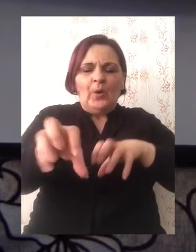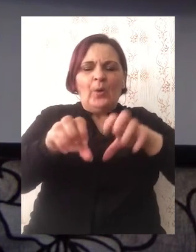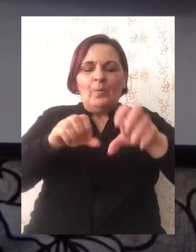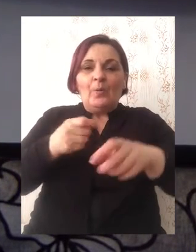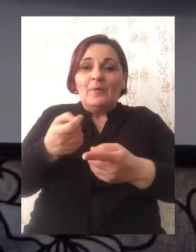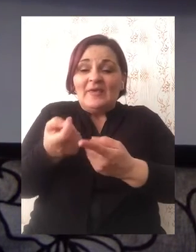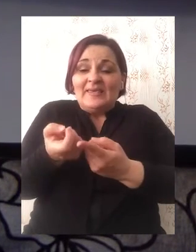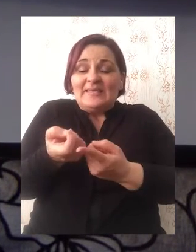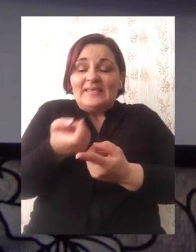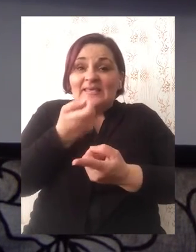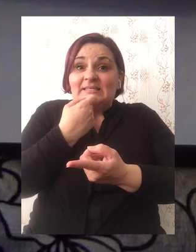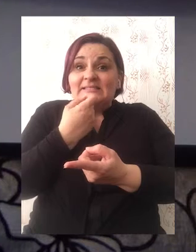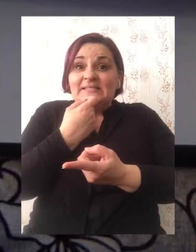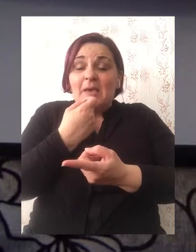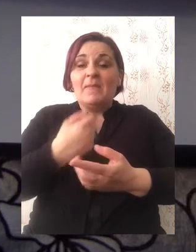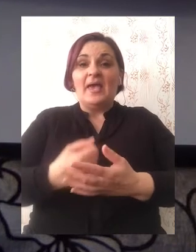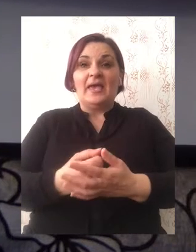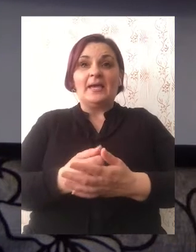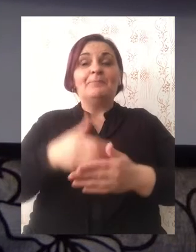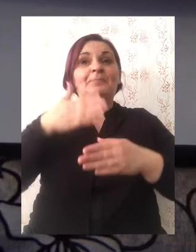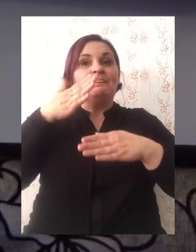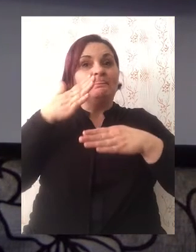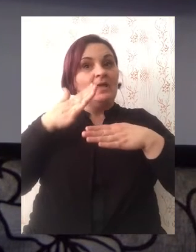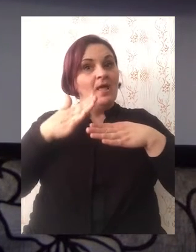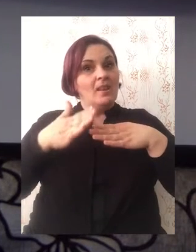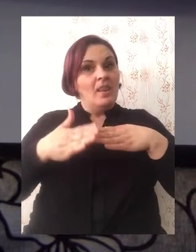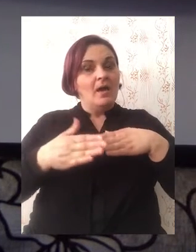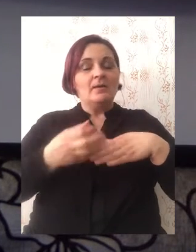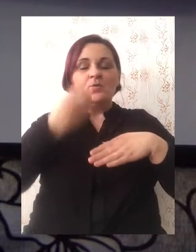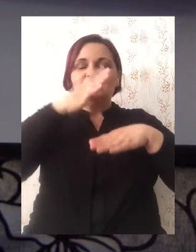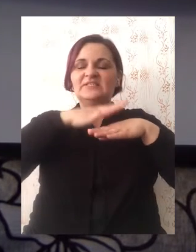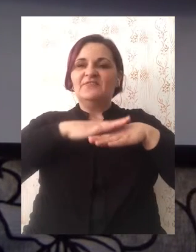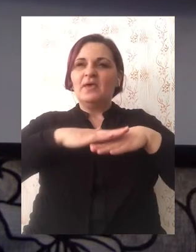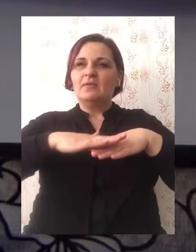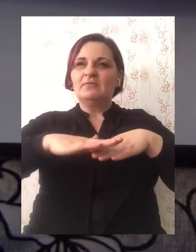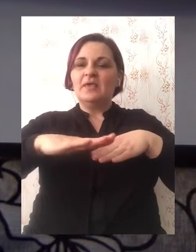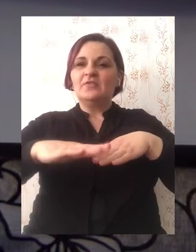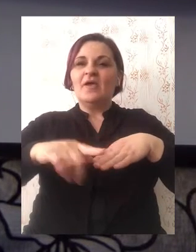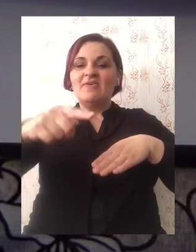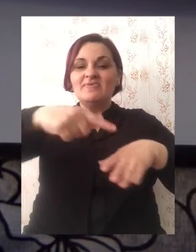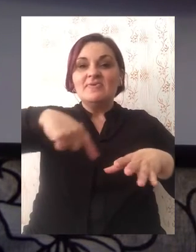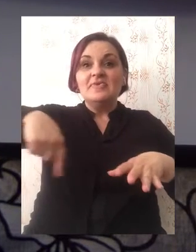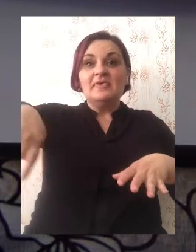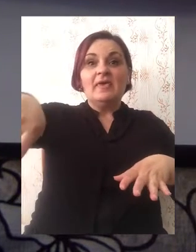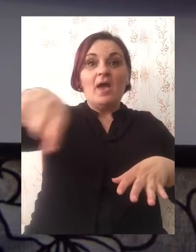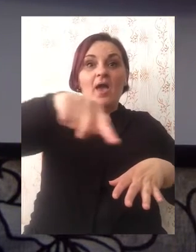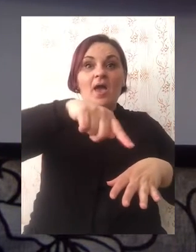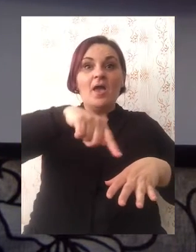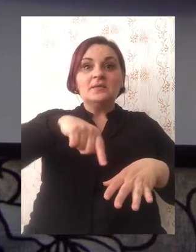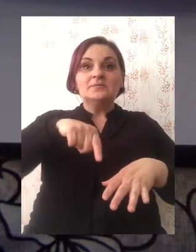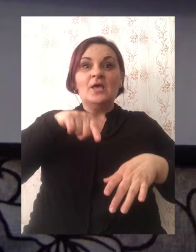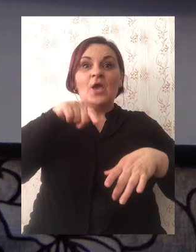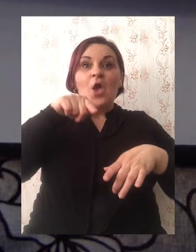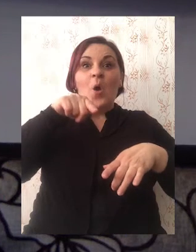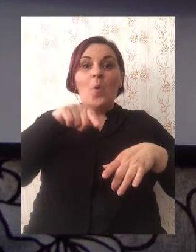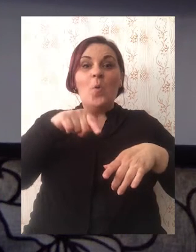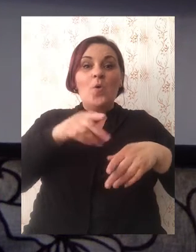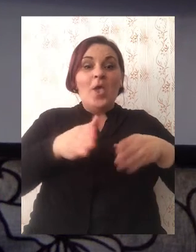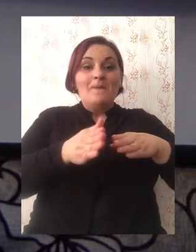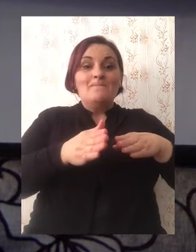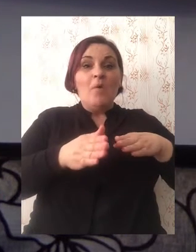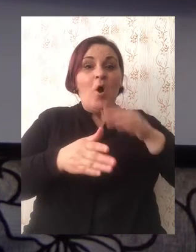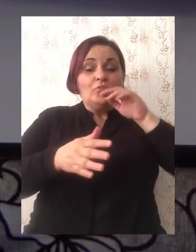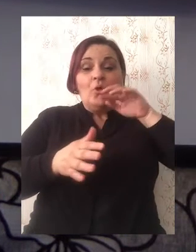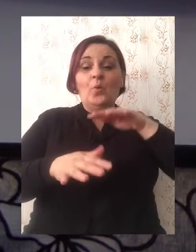sjemenjke. Na kraju cvjetne doline nalazi se jezero, u koje se uljeva bistri